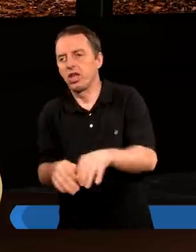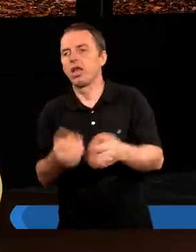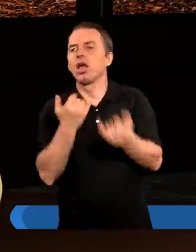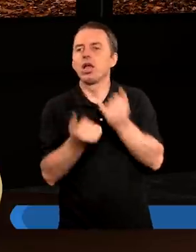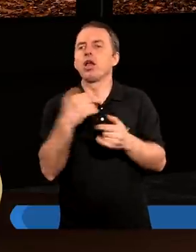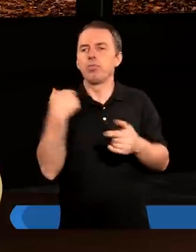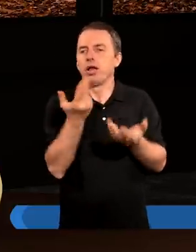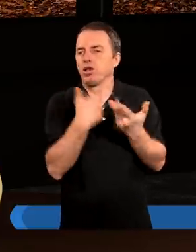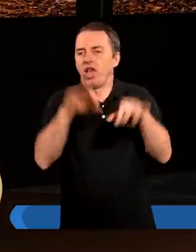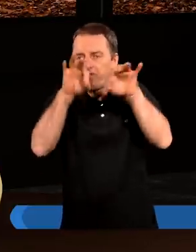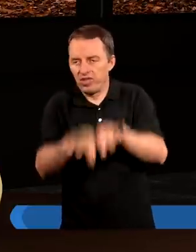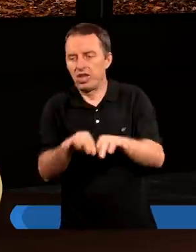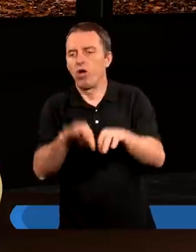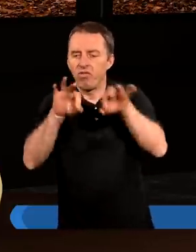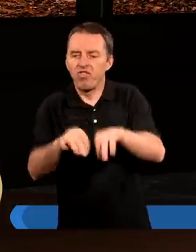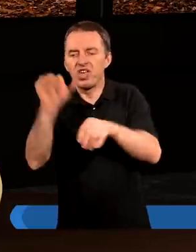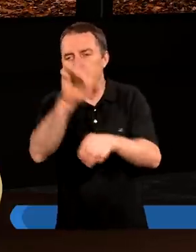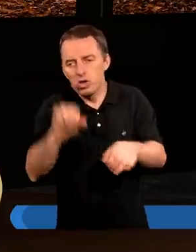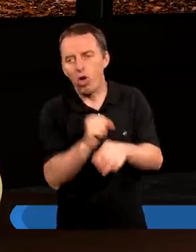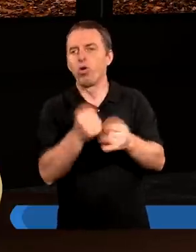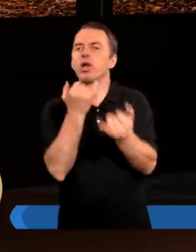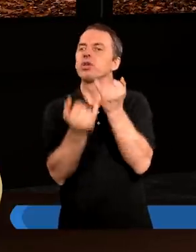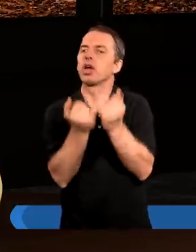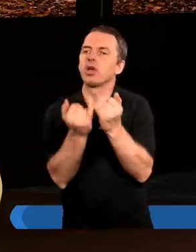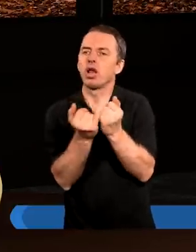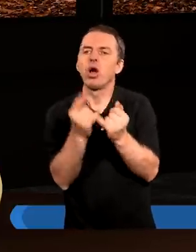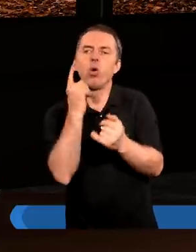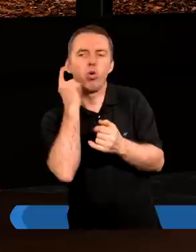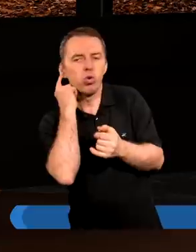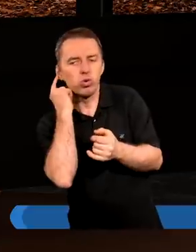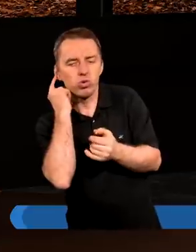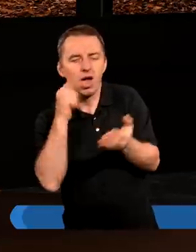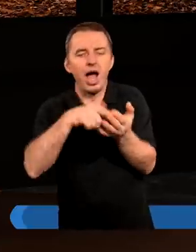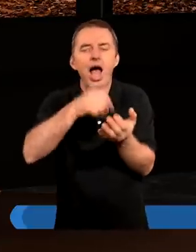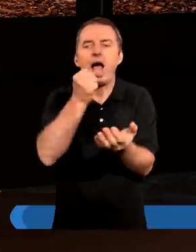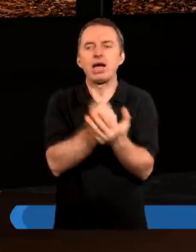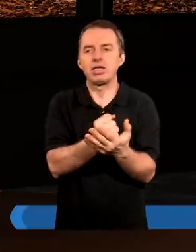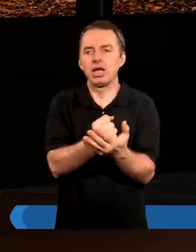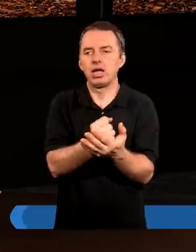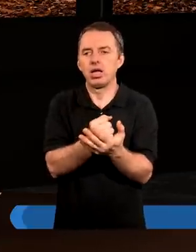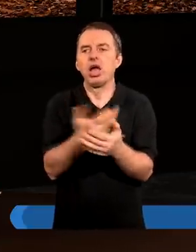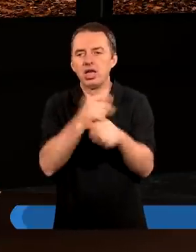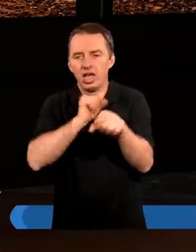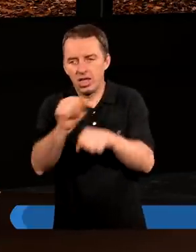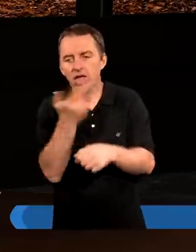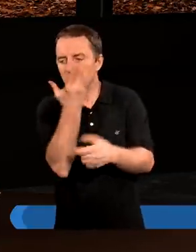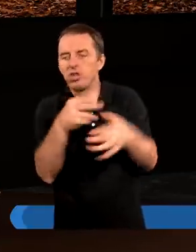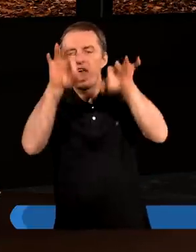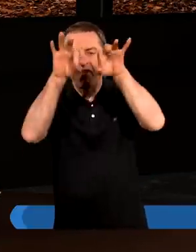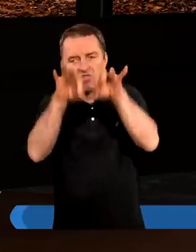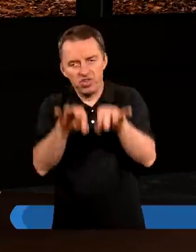Może jeżeli byliśmy niewinni winą, ale jeżeli usłyszymy ten akt, że jesteśmy